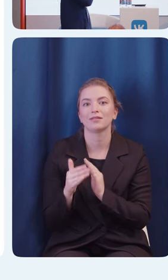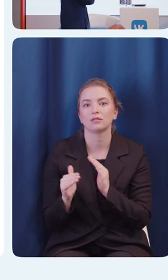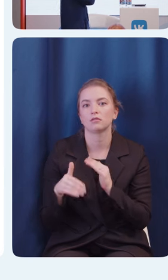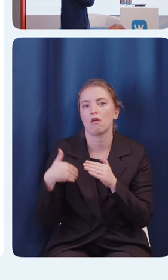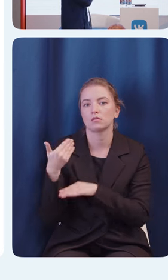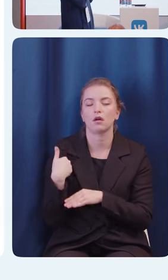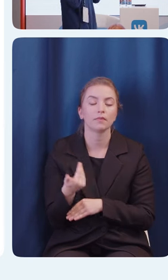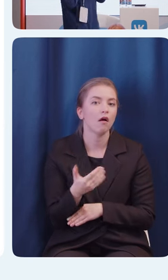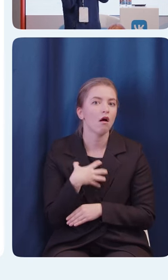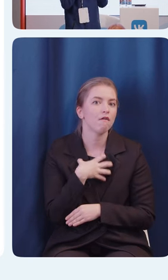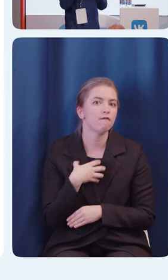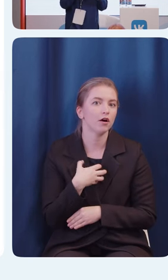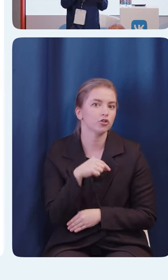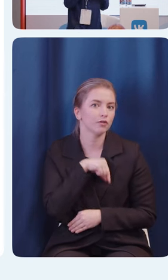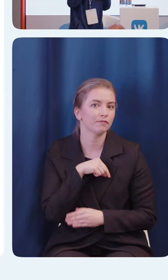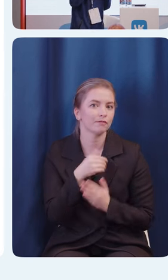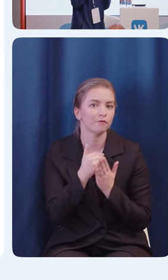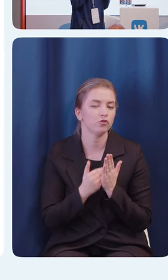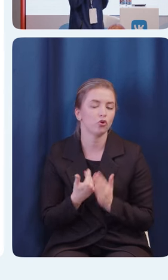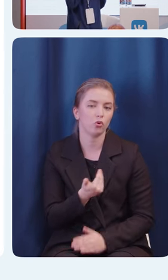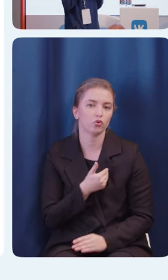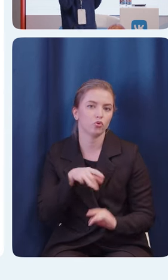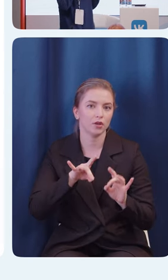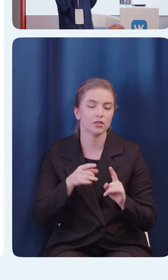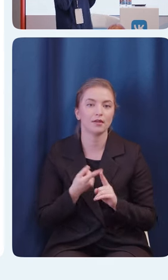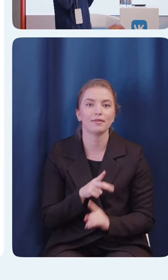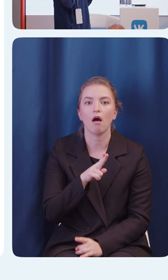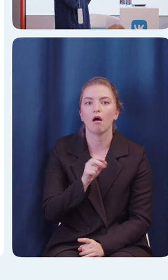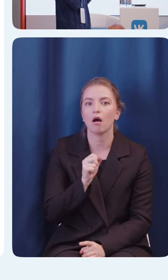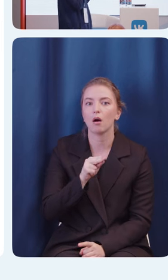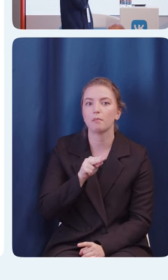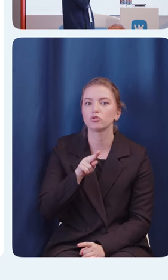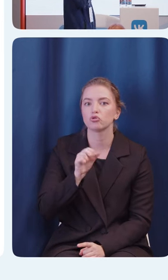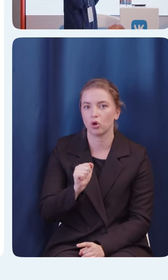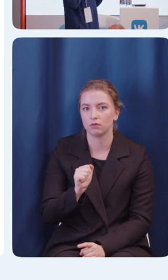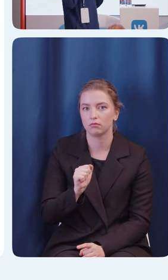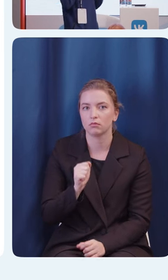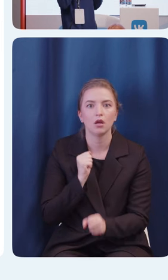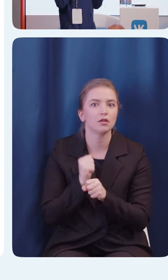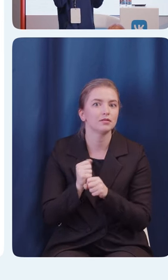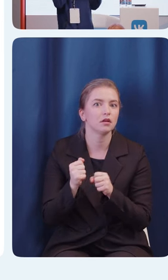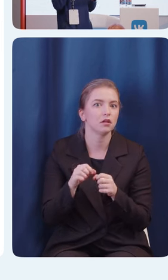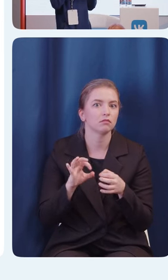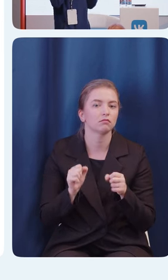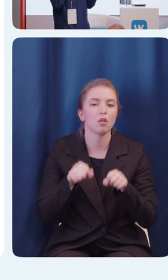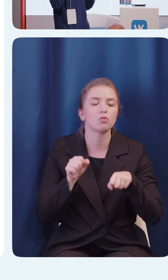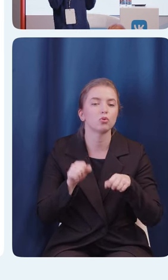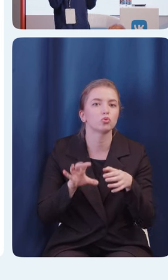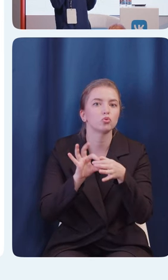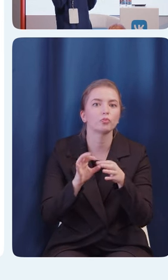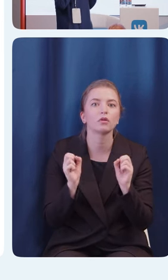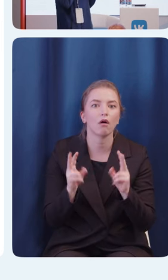сказать, озвучка капчи. Мы, делая доступный капчу, да еще и в таком инфраструктурном